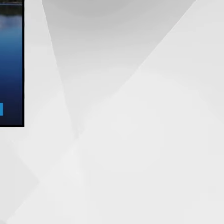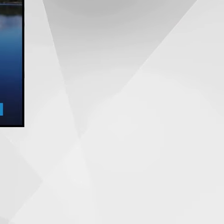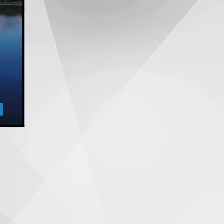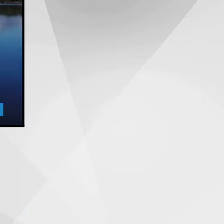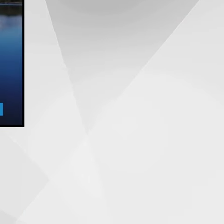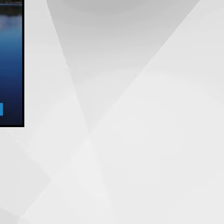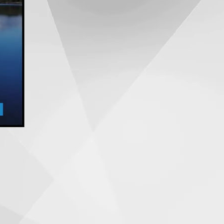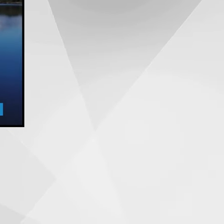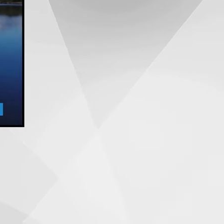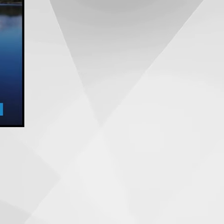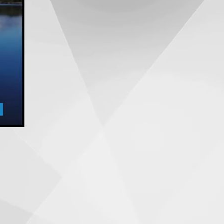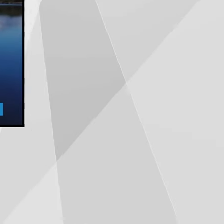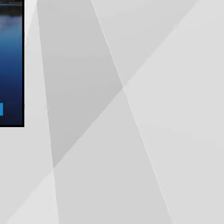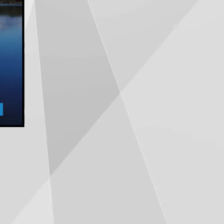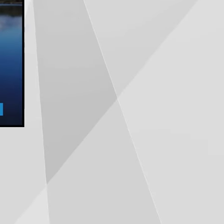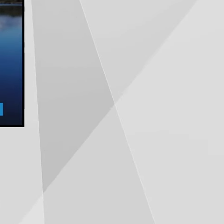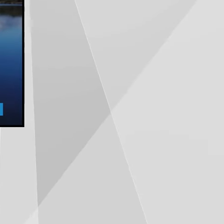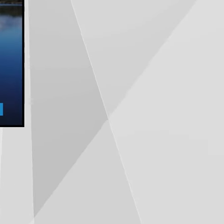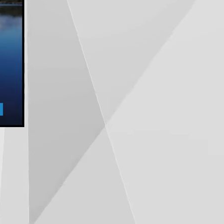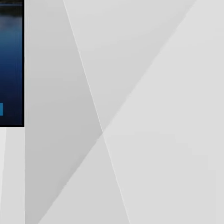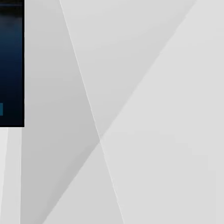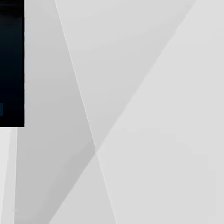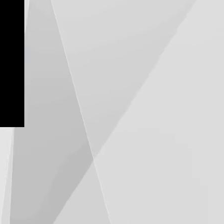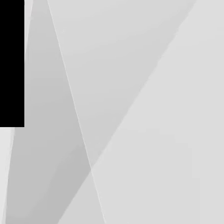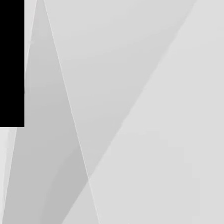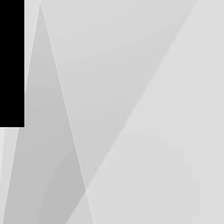collectivités partenaires dans 6 territoires différents.